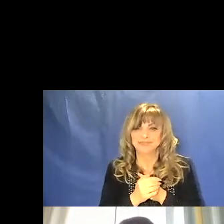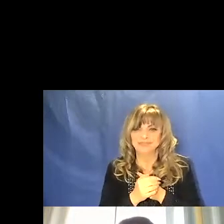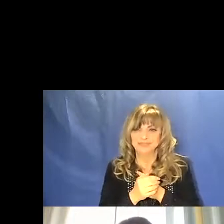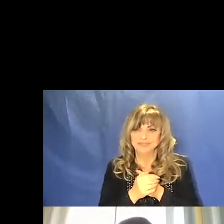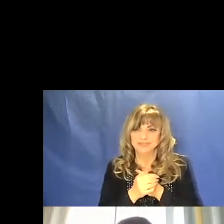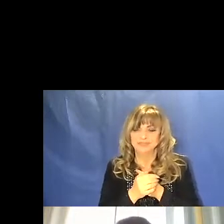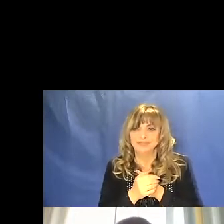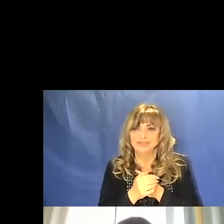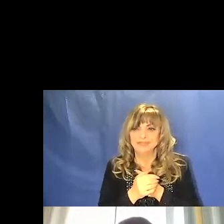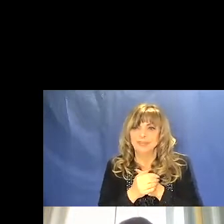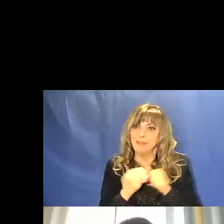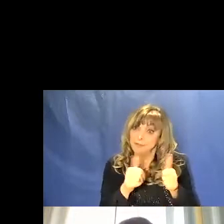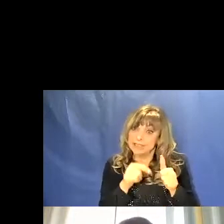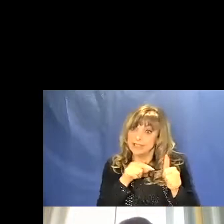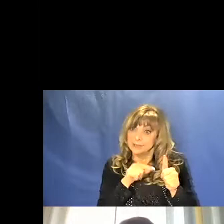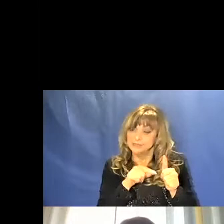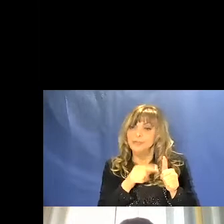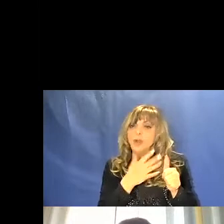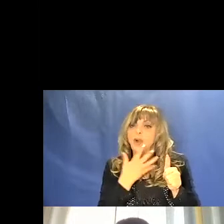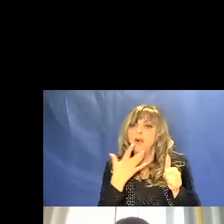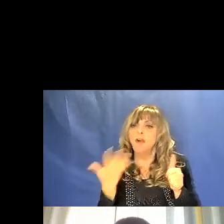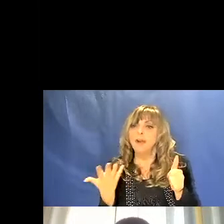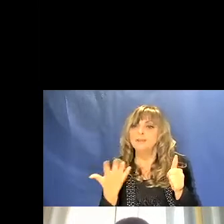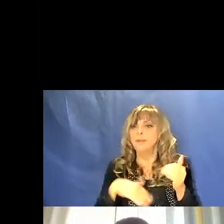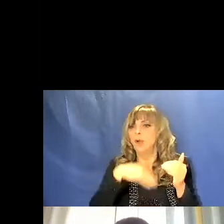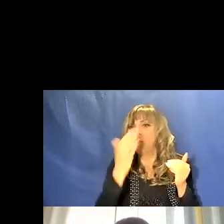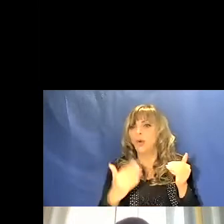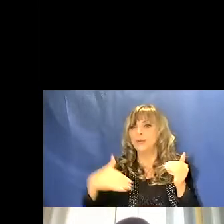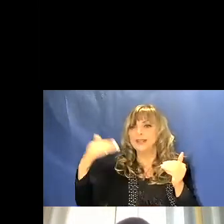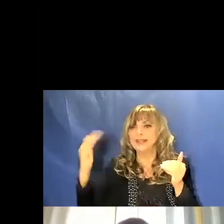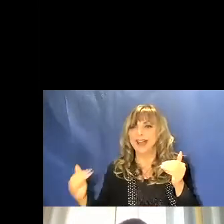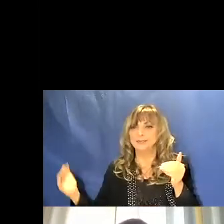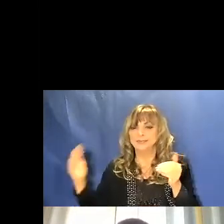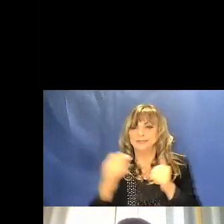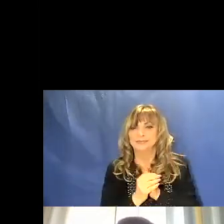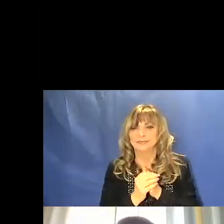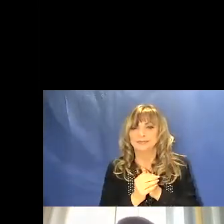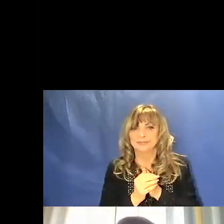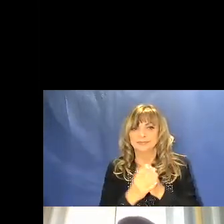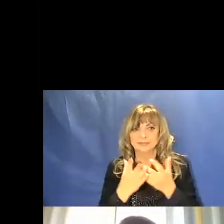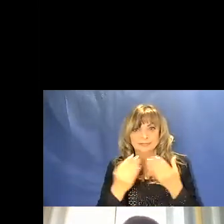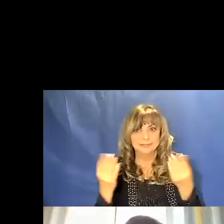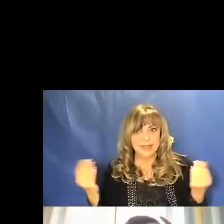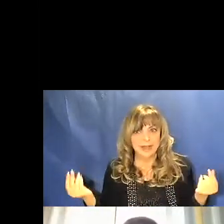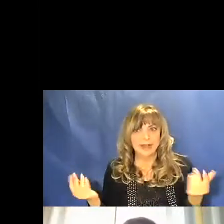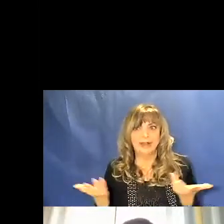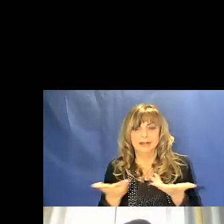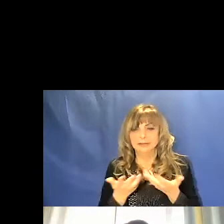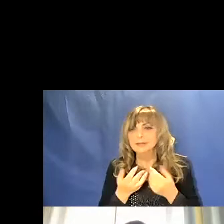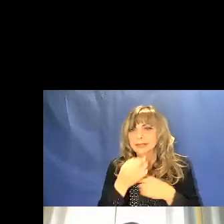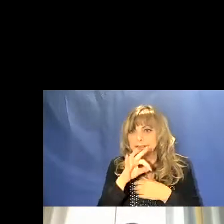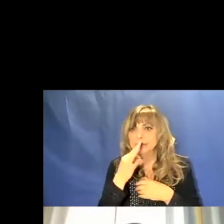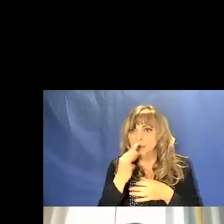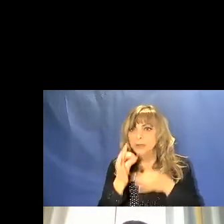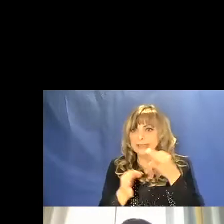In fisica il colore è un'onda. Tanti fenomeni sono descrivibili tramite